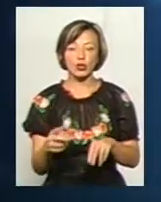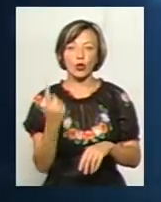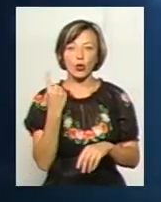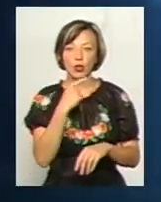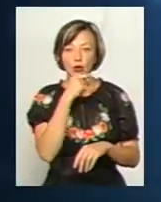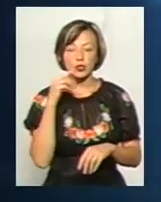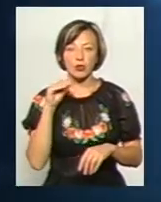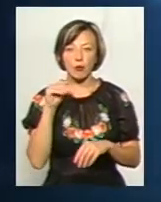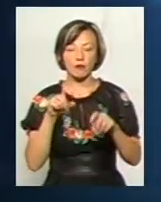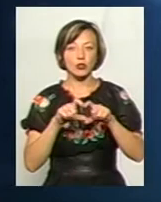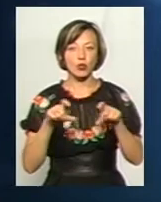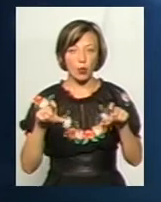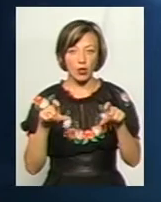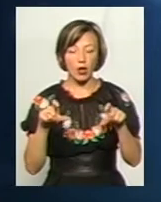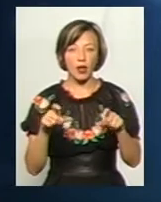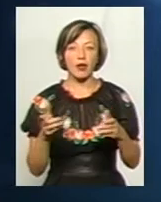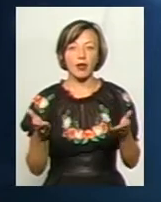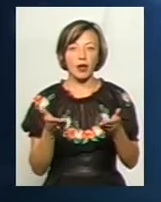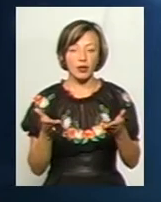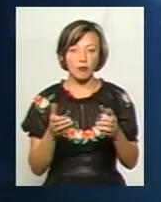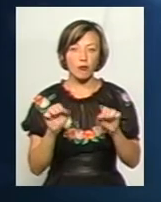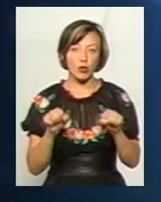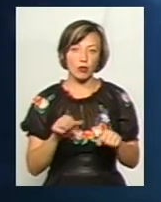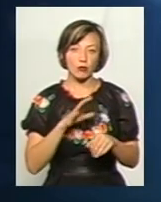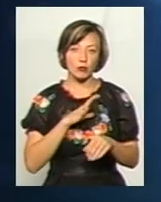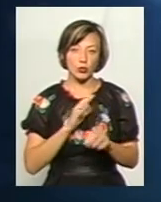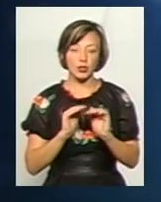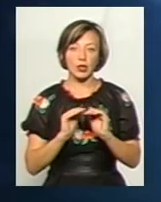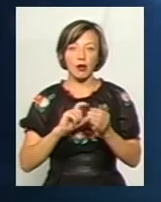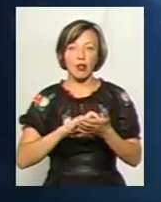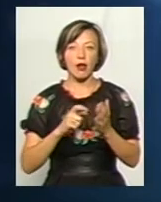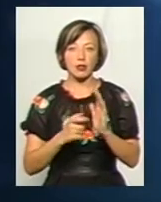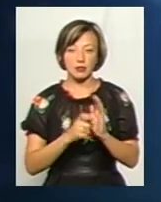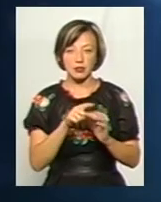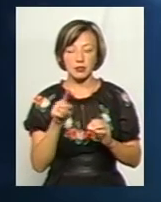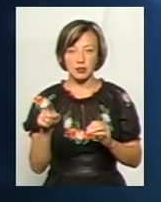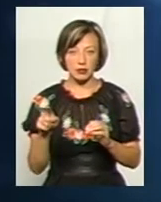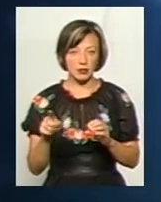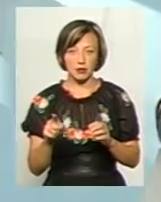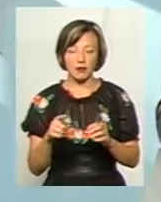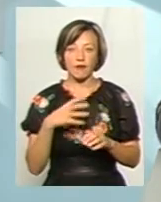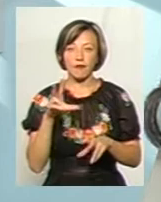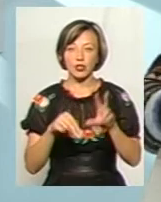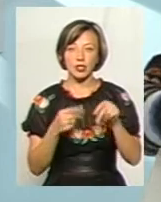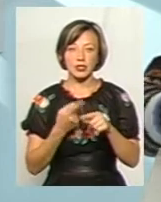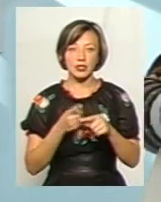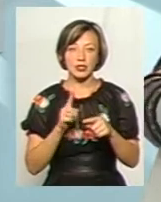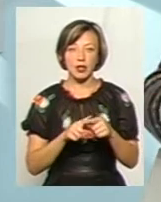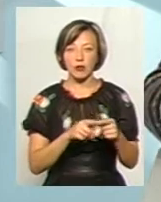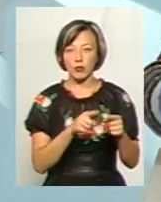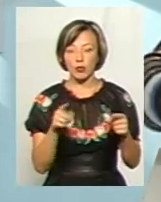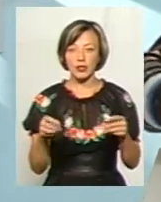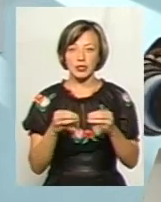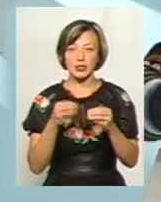російськомовна школа, в якій могли бути україномовні класи. Дуже вважалося, що це протягом десяти